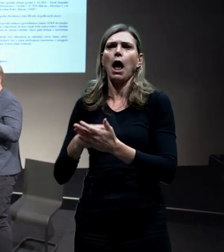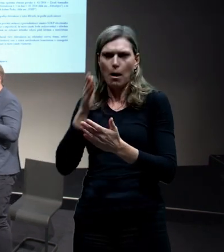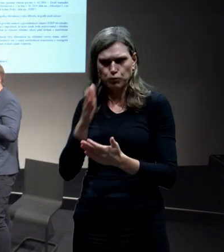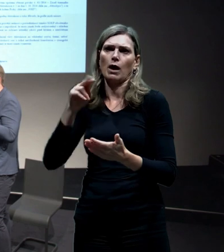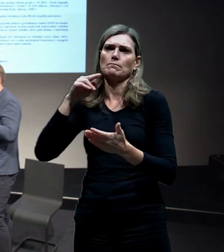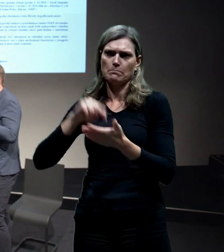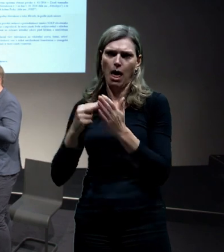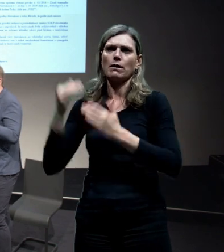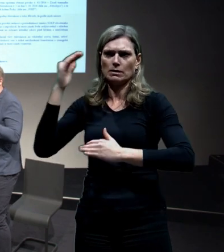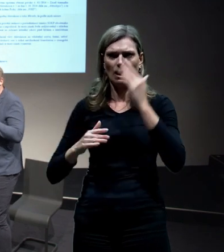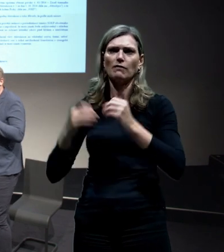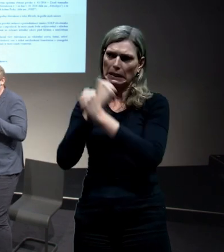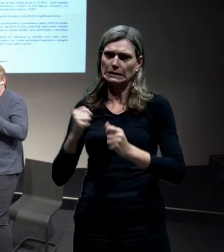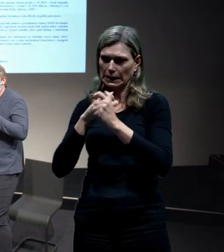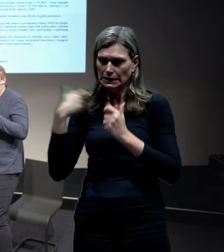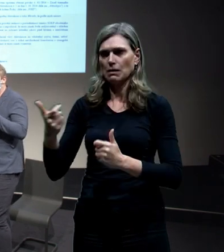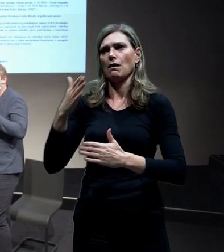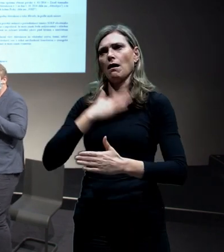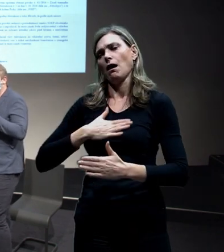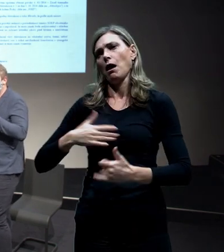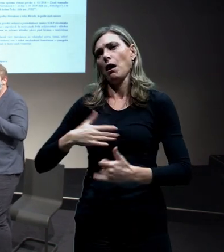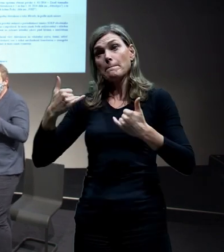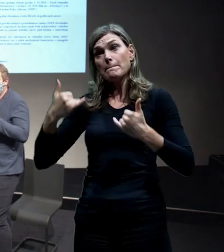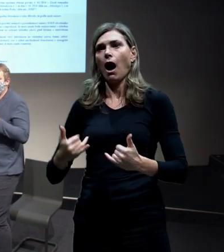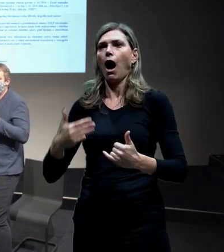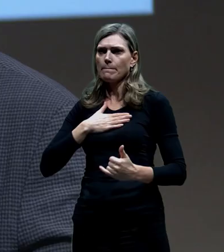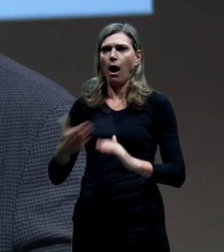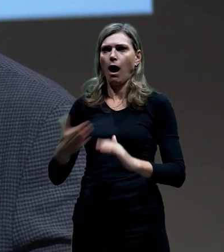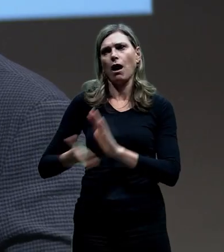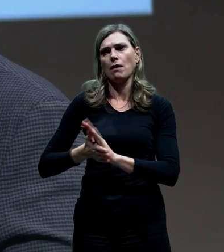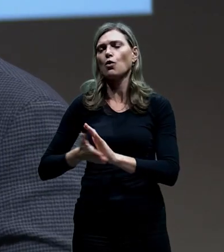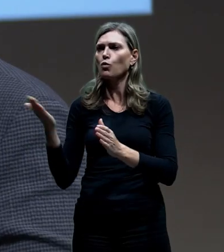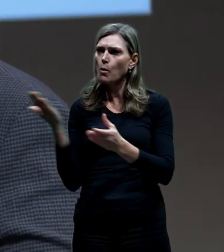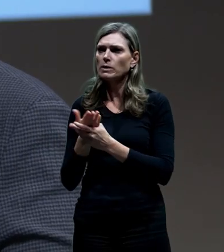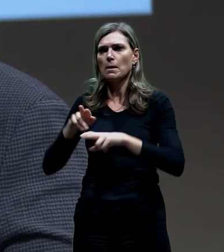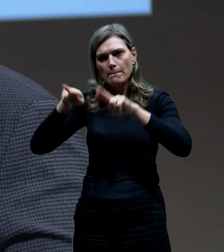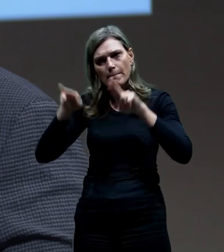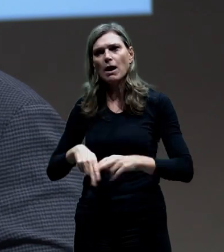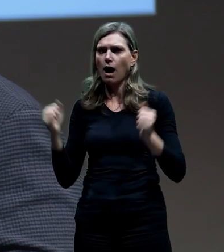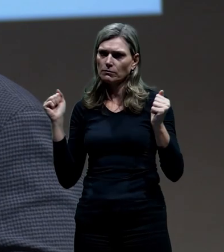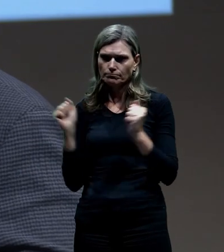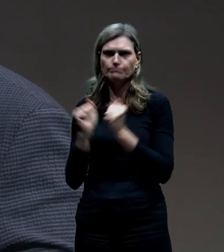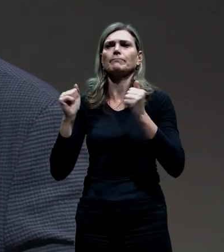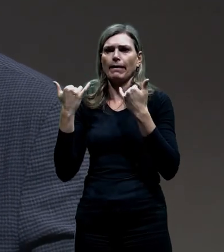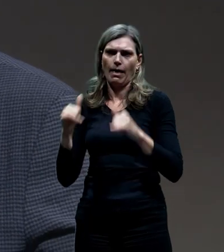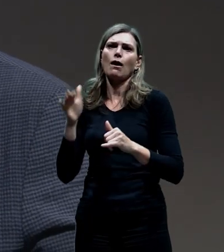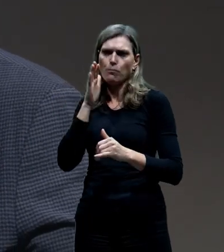vlastně my máme jako Praha v územně plánovací dokumentaci právně ošetřený okruh.